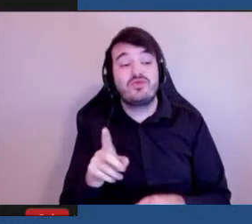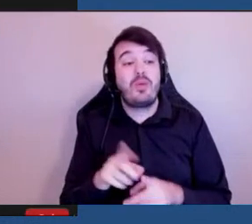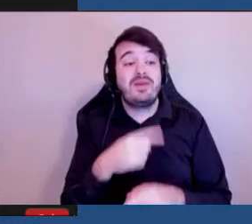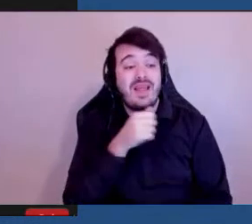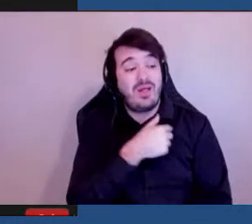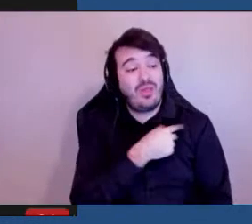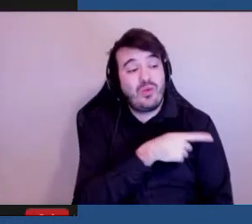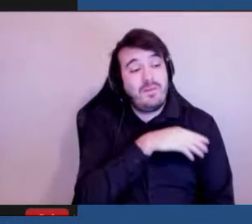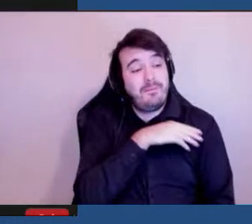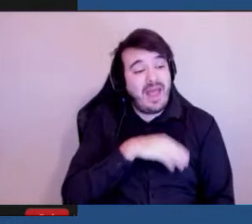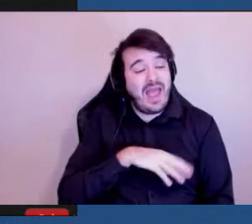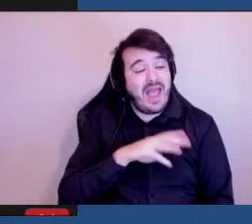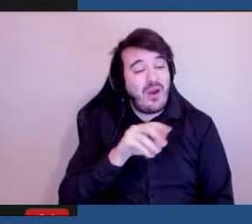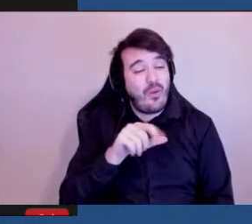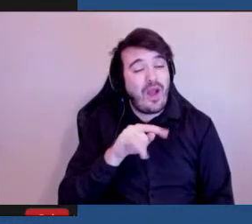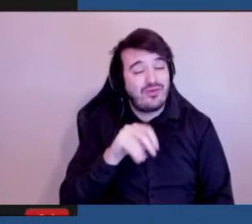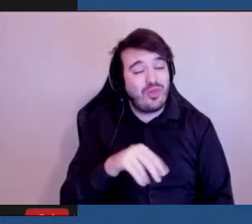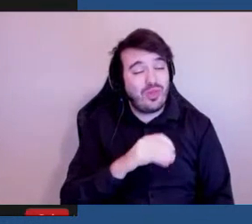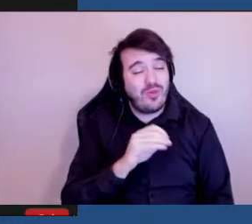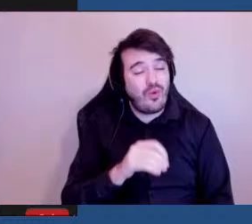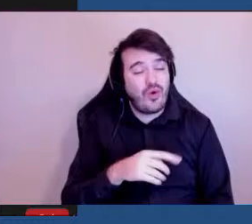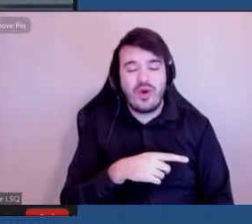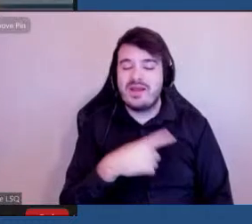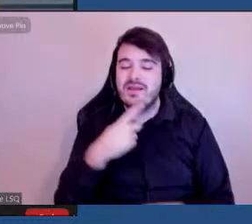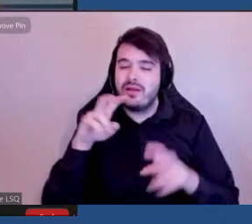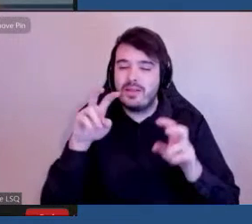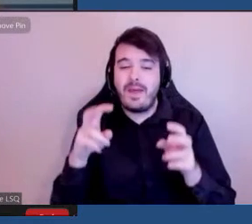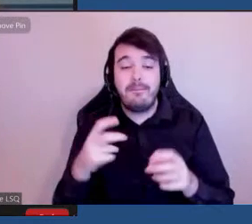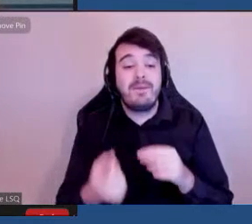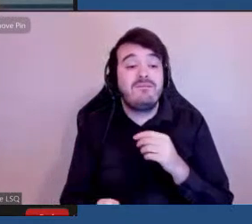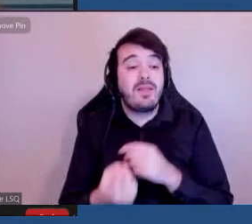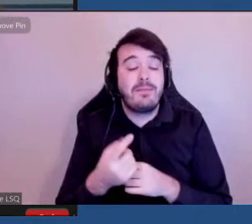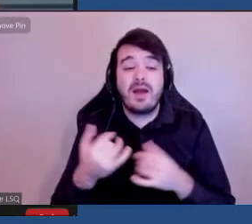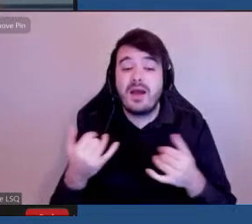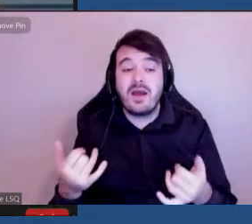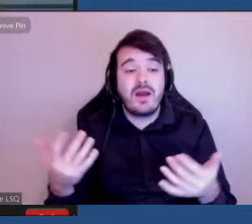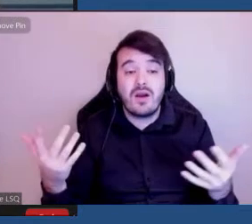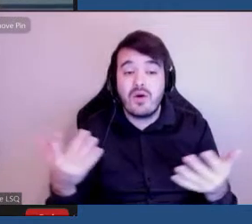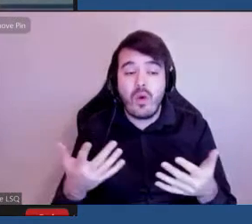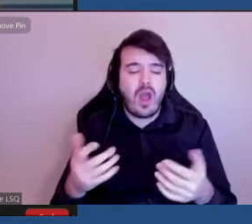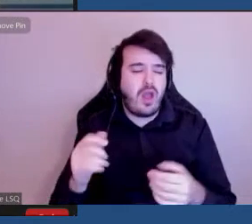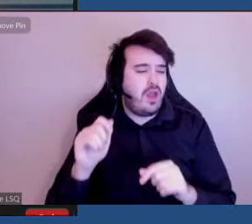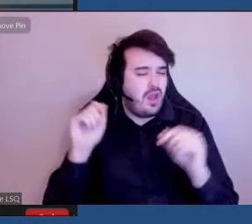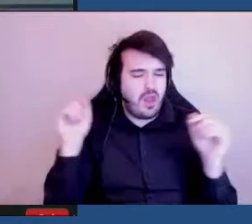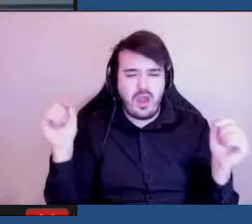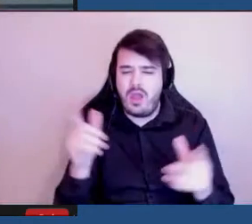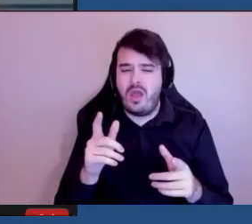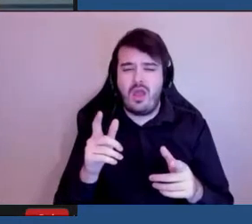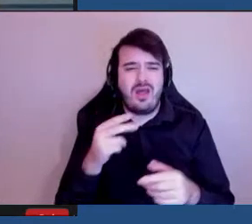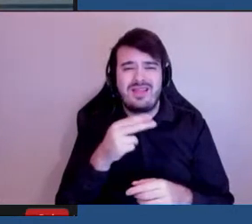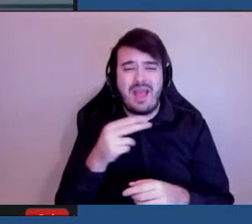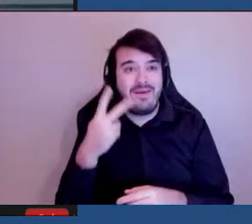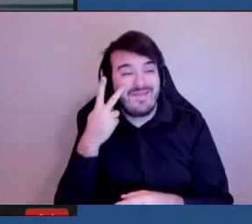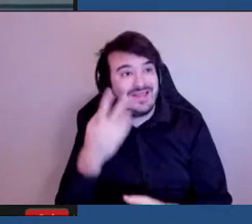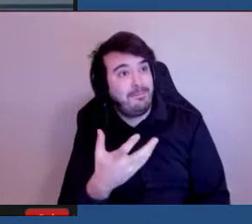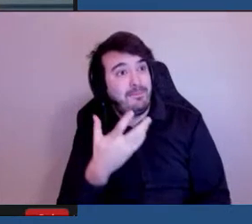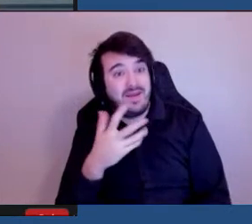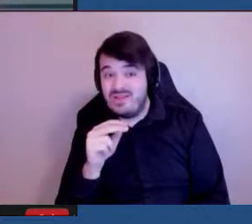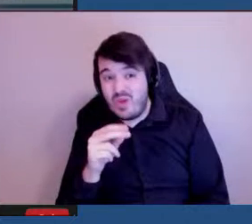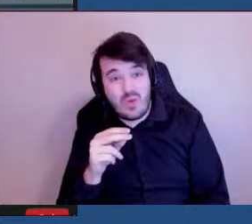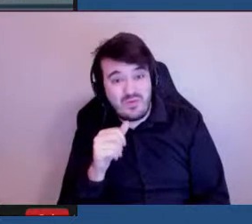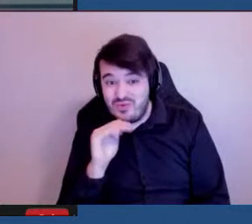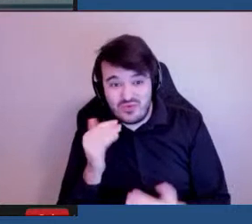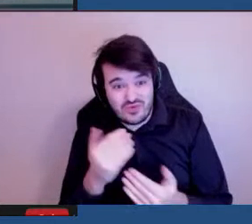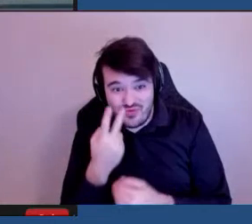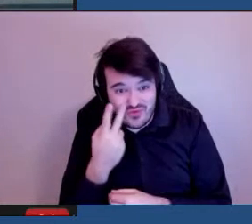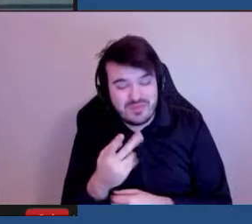tout tôt, le thème pour cet événement,'est que pas tous les handicaps sont visibles. Ça nous encourage à aller